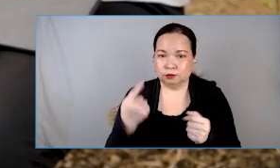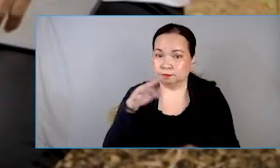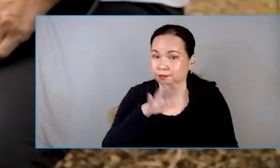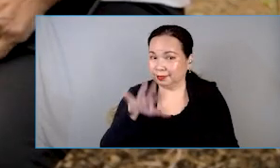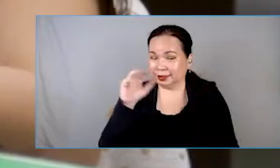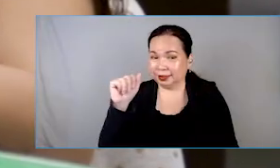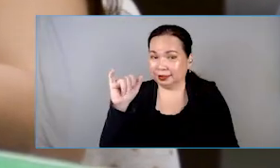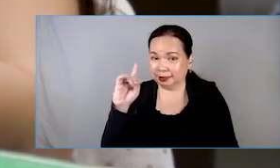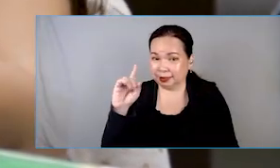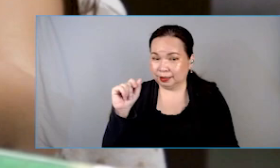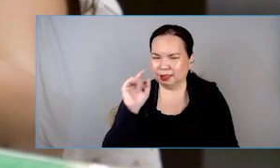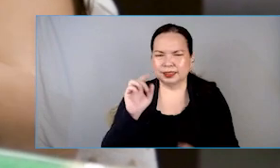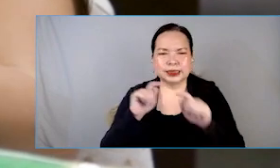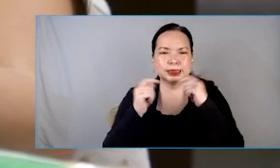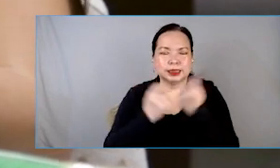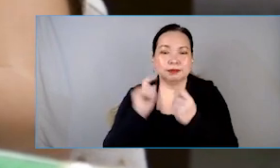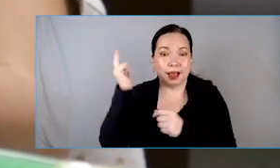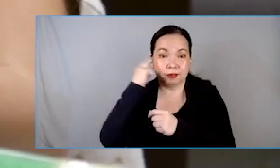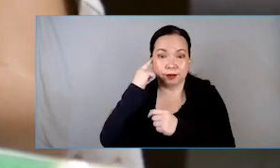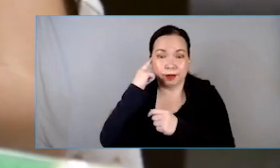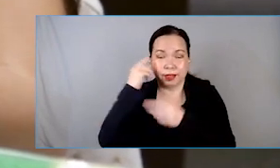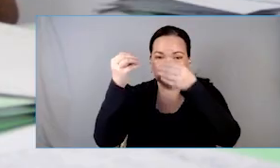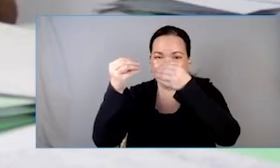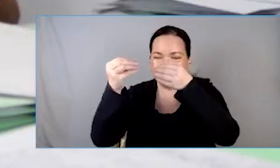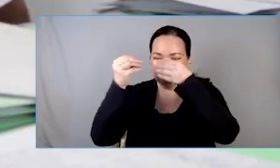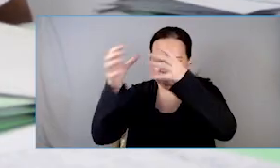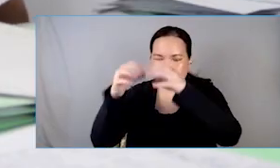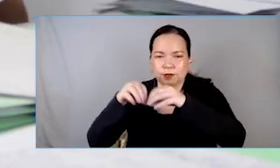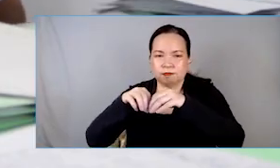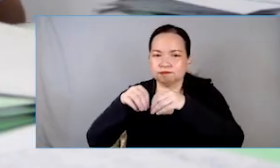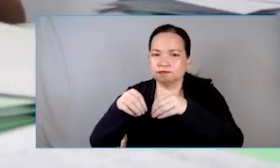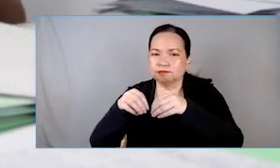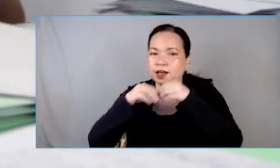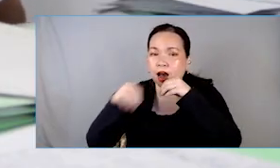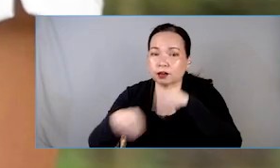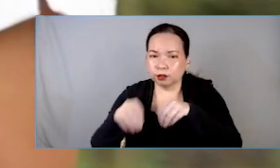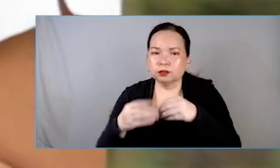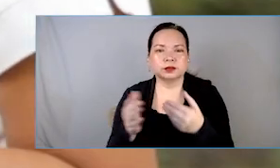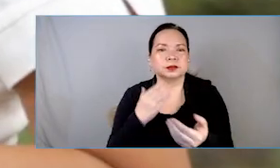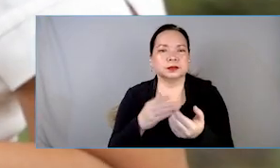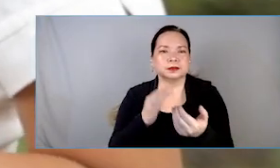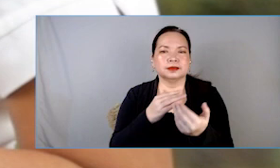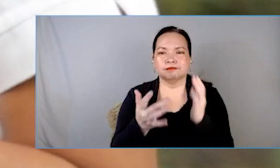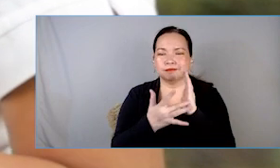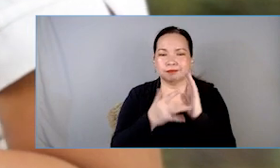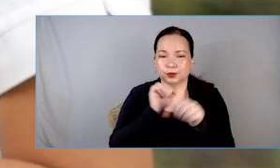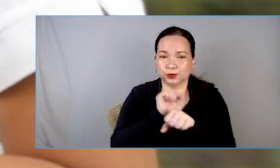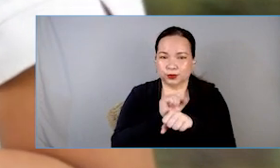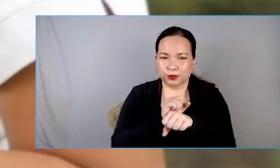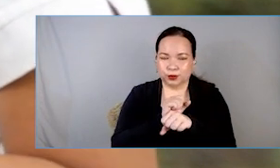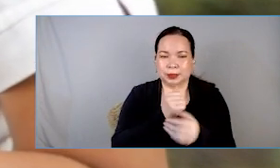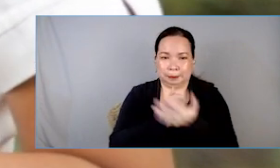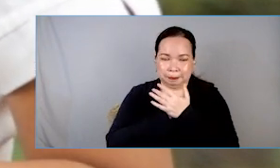Office, the digitized tools enabled them to better perform their duties in government. So, ang kagandahan po, kung